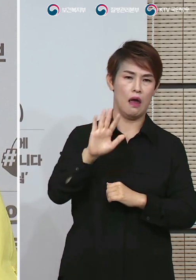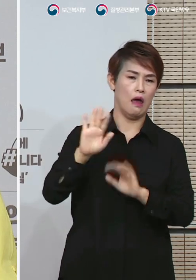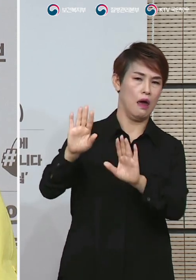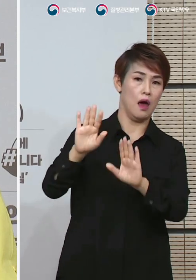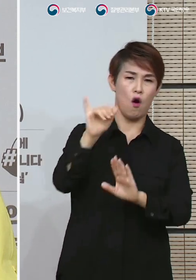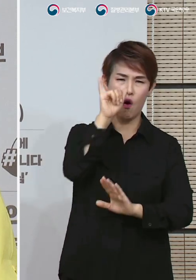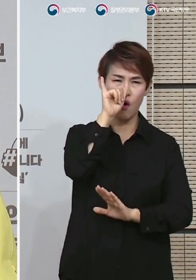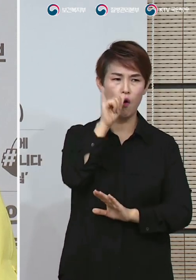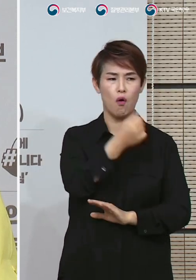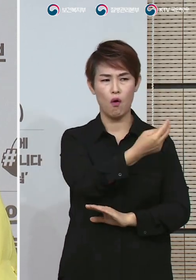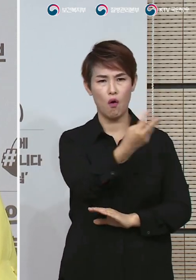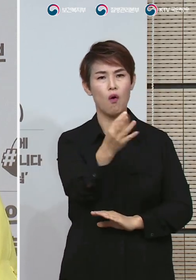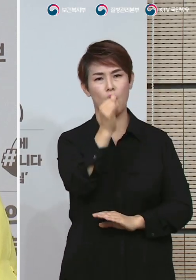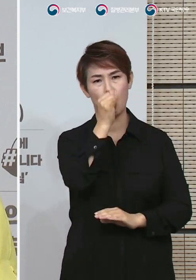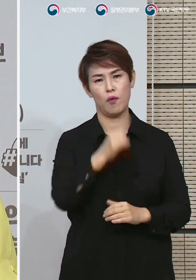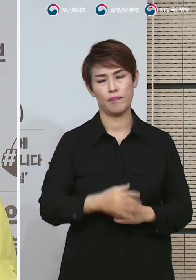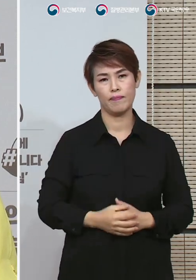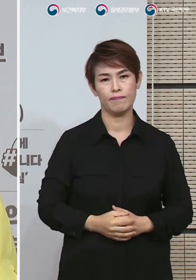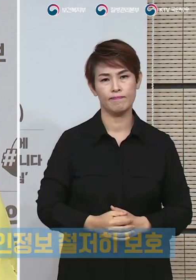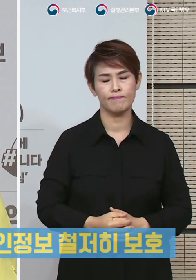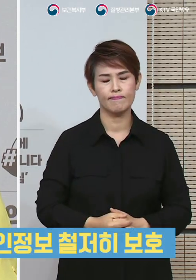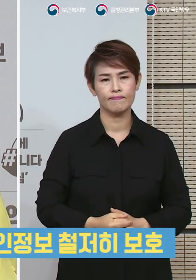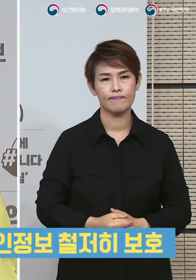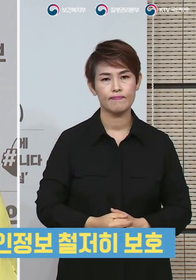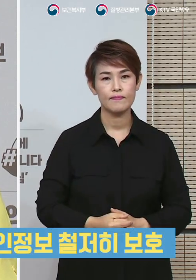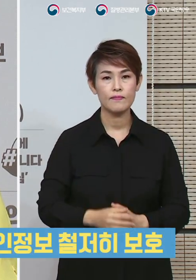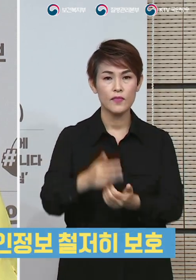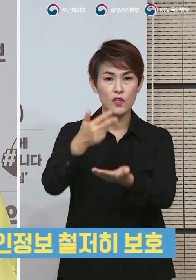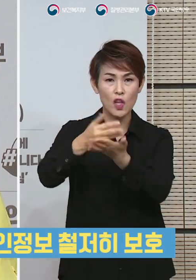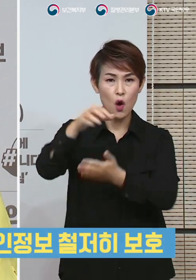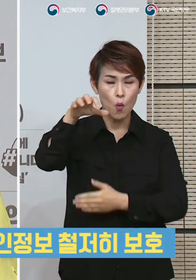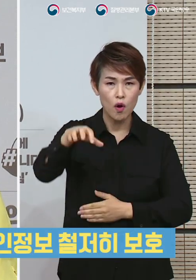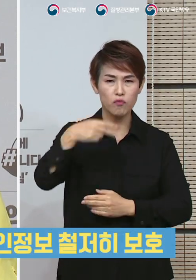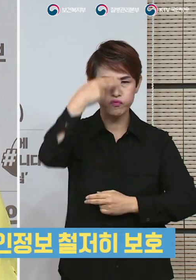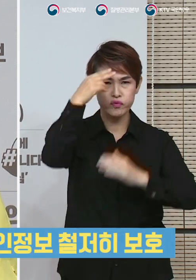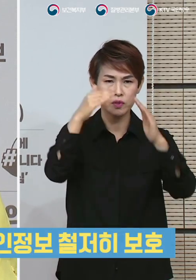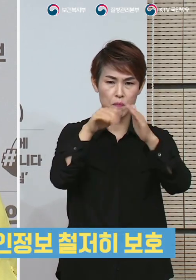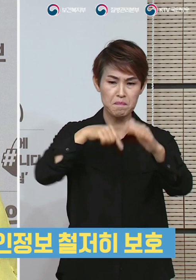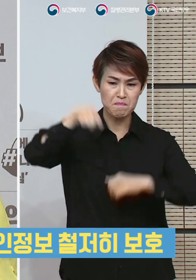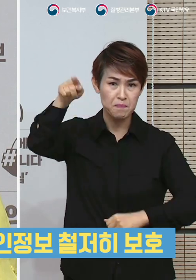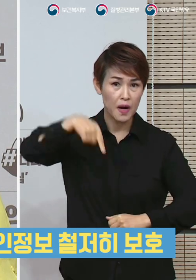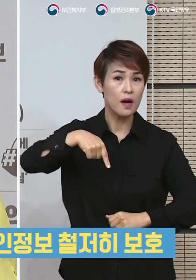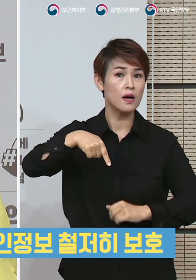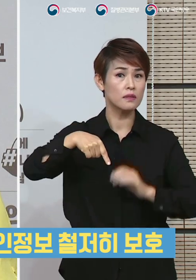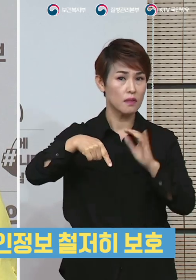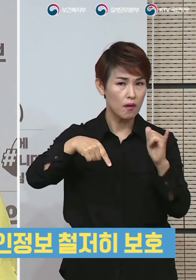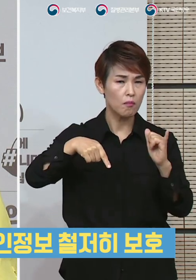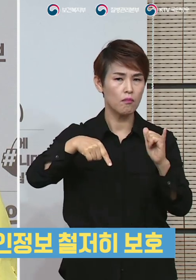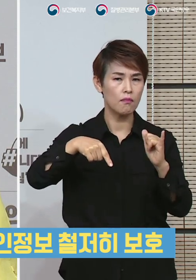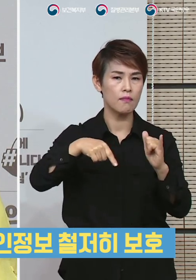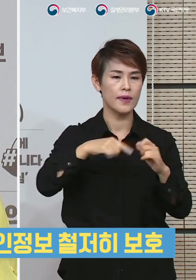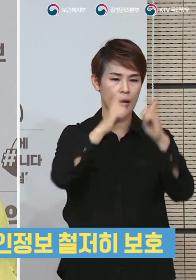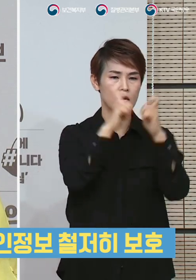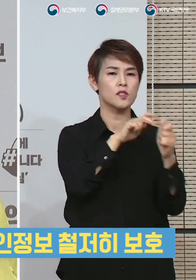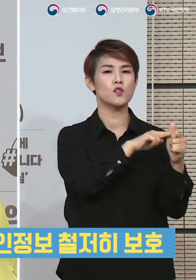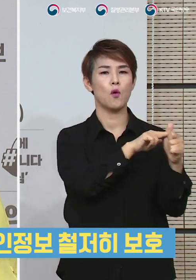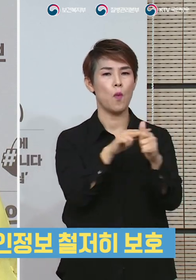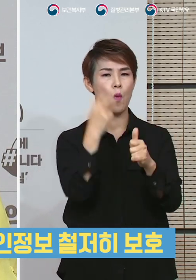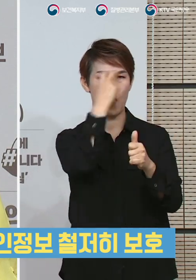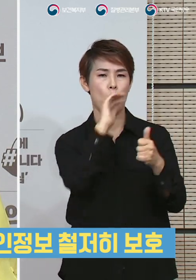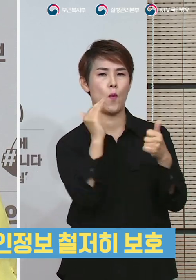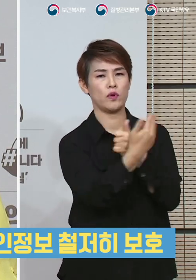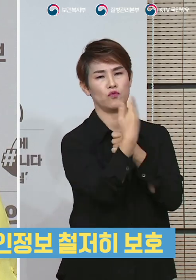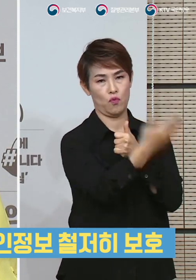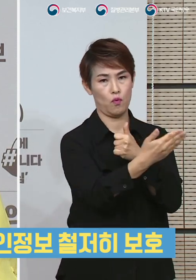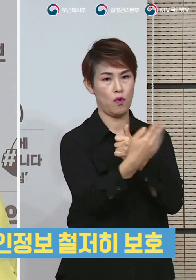분들도 있는 것으로 알고 있습니다. 이태원 유흥시설 방문자에 대해서는 개인정보를 철저하게 보호하고